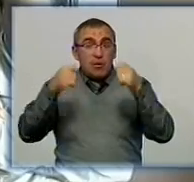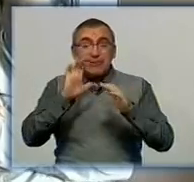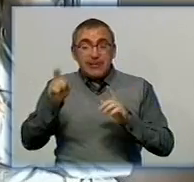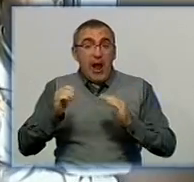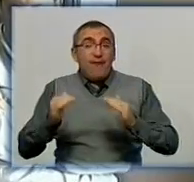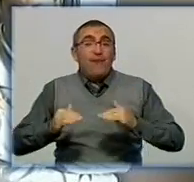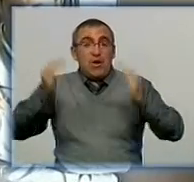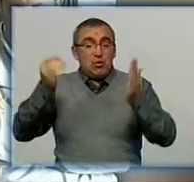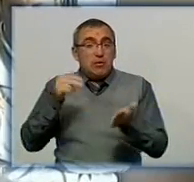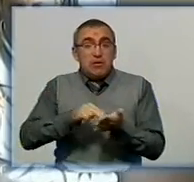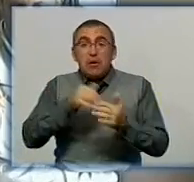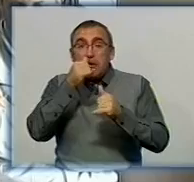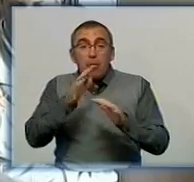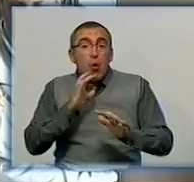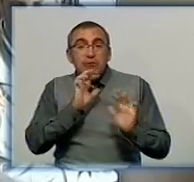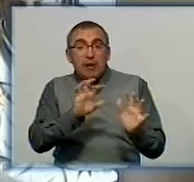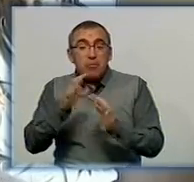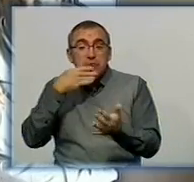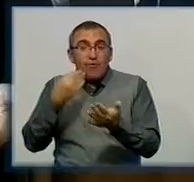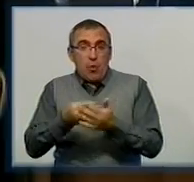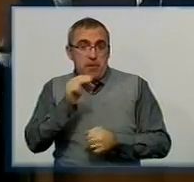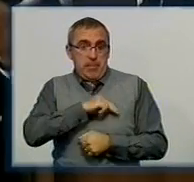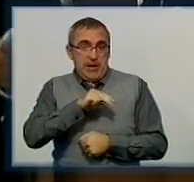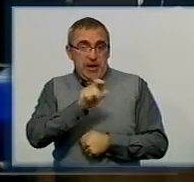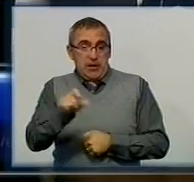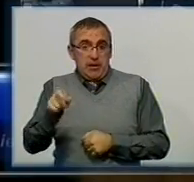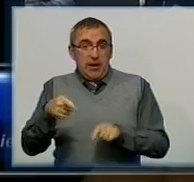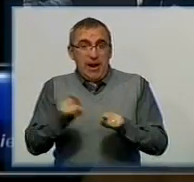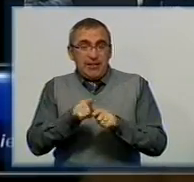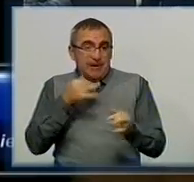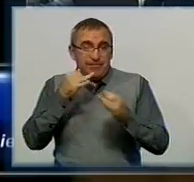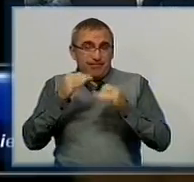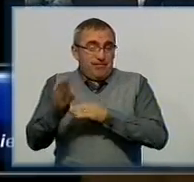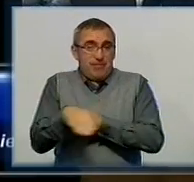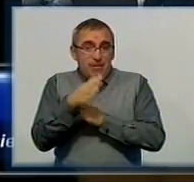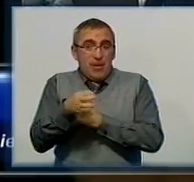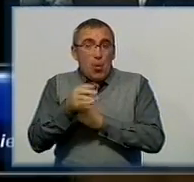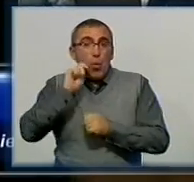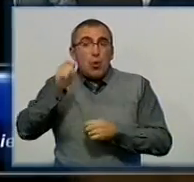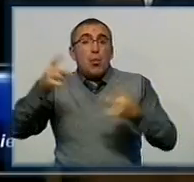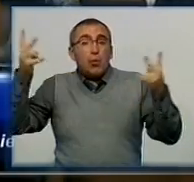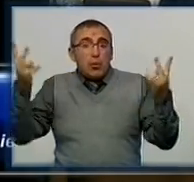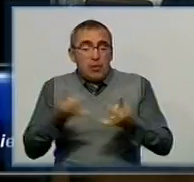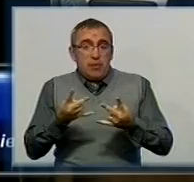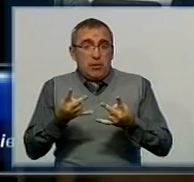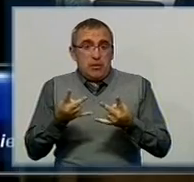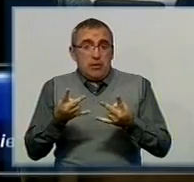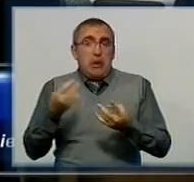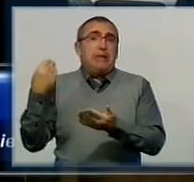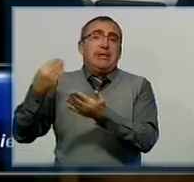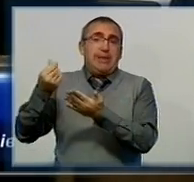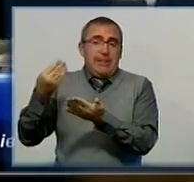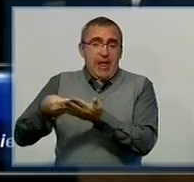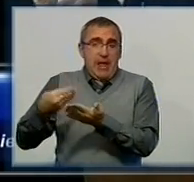високими цінами, не зможуть забезпечити роботою своїх працівників. Це демагоги, Україні потрібні гроші.